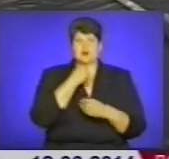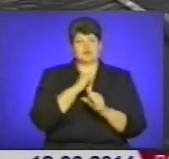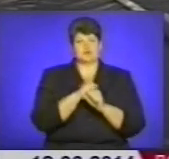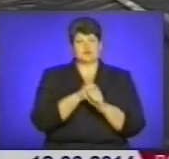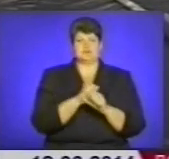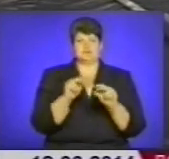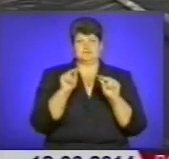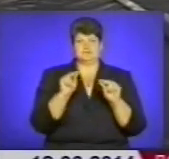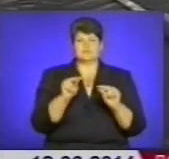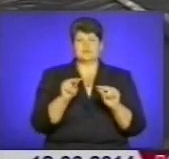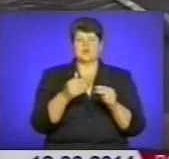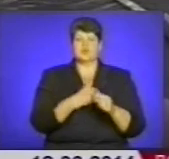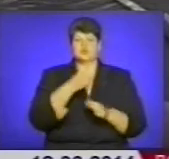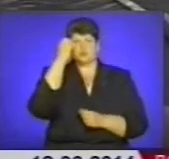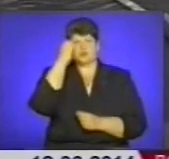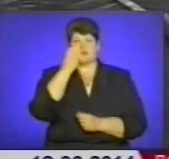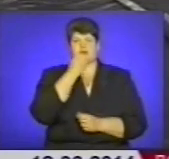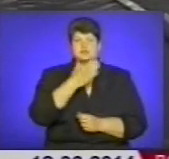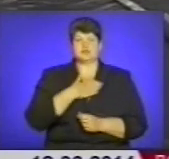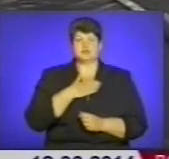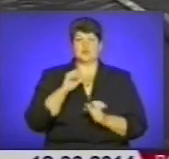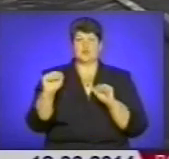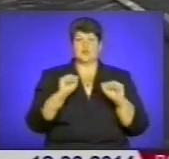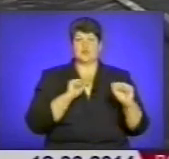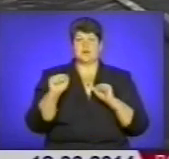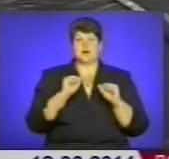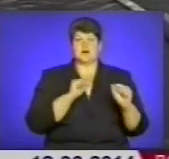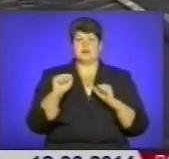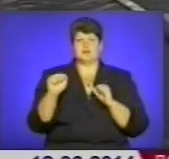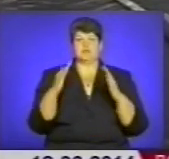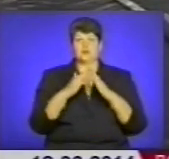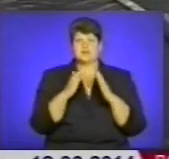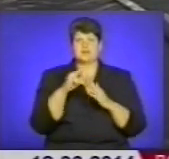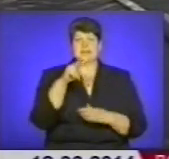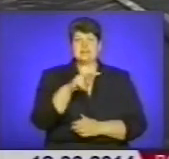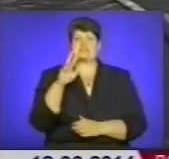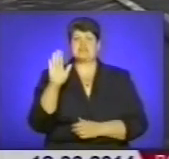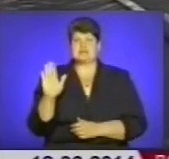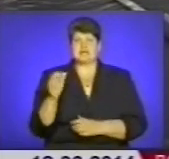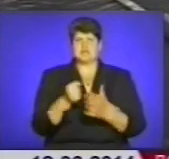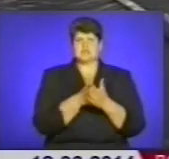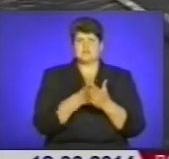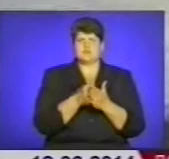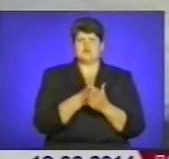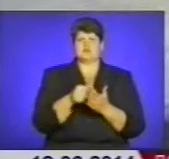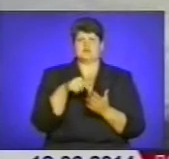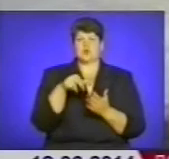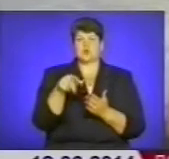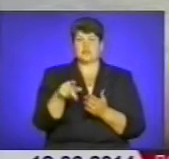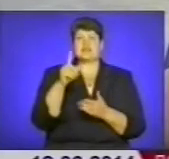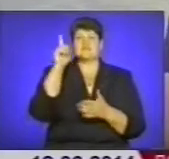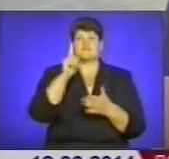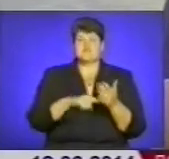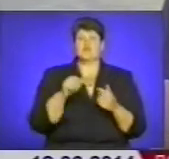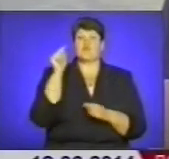щасно. І хочу подякувати нашій управдомі Лесі Василіні, яка добивалась, ходила. Я вірю в те,